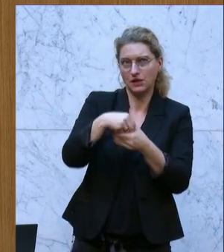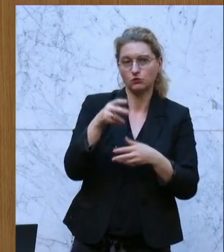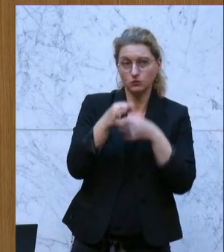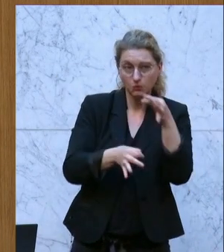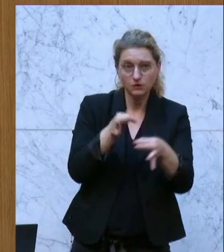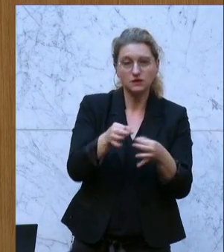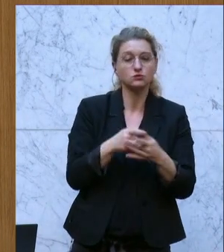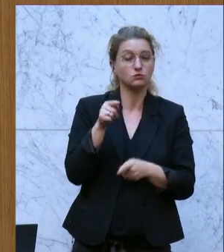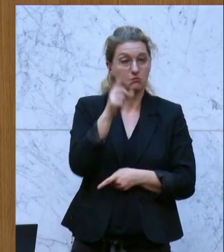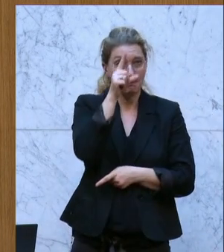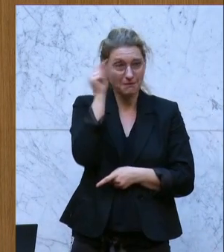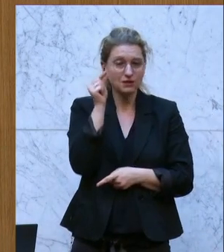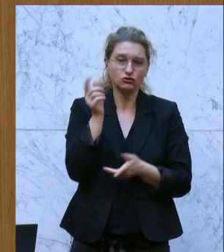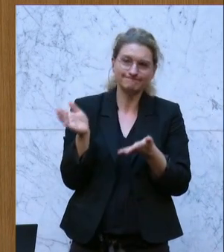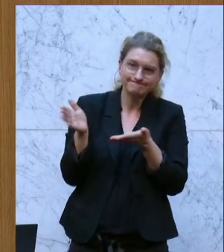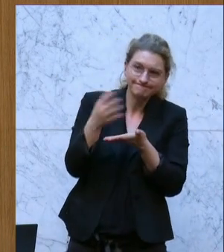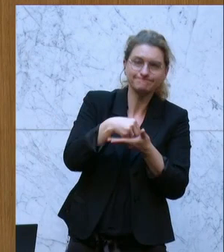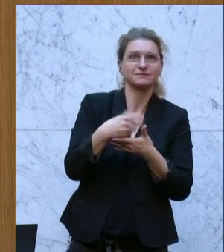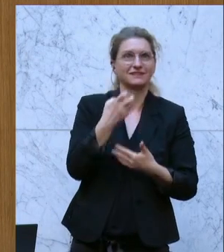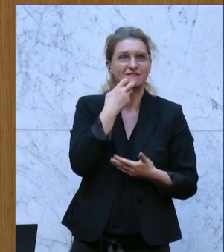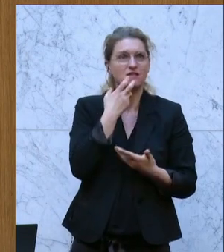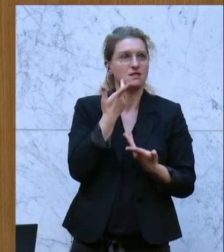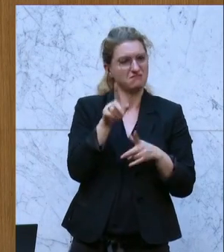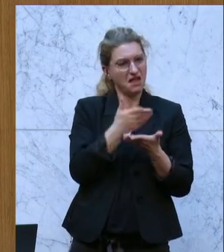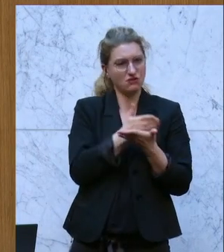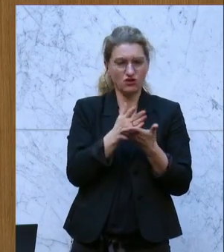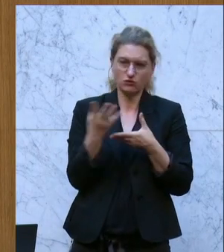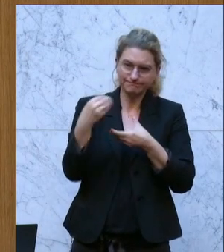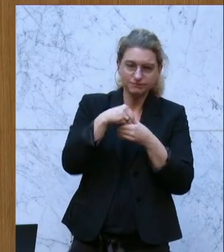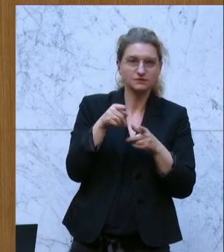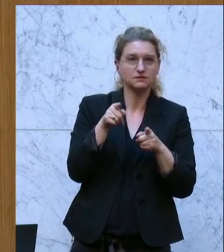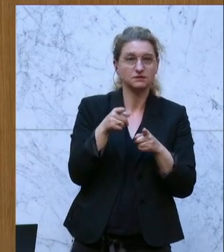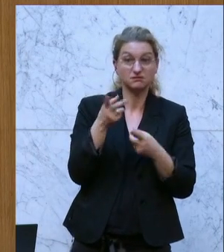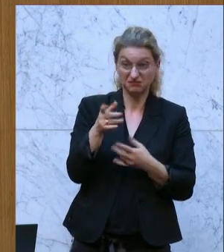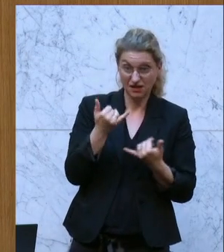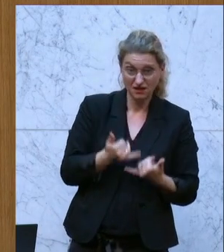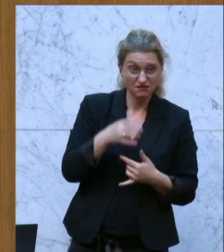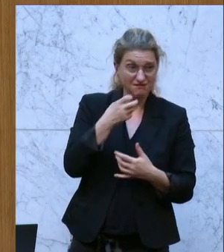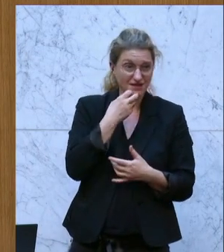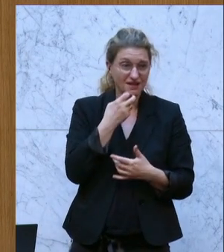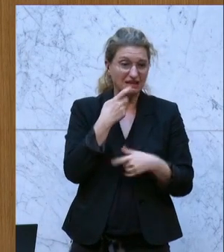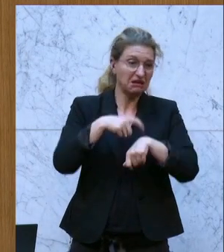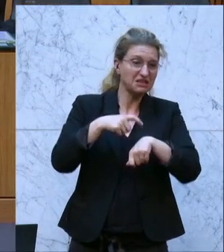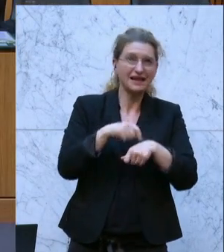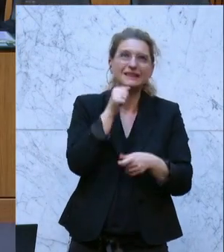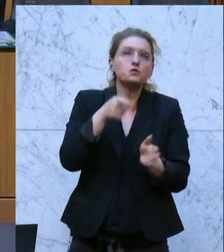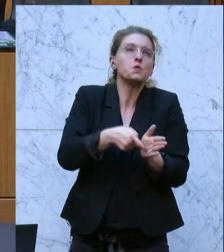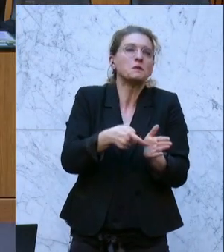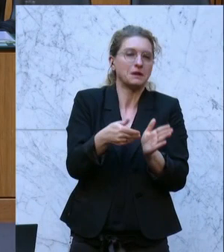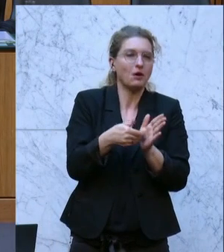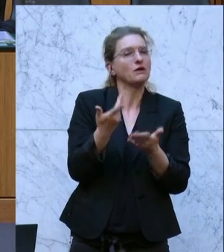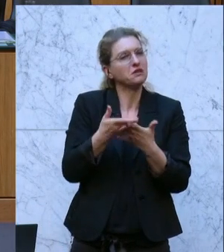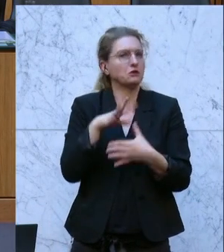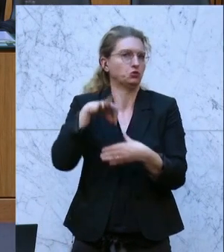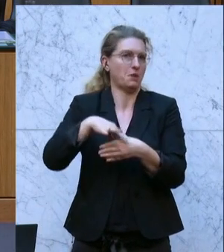Menschen mit ins Boot zu nehmen bei der Entscheidung, sparen wir Energie zu Zeiten, wo wir sie nicht unbedingt brauchen. Damals gab